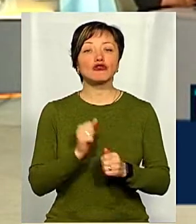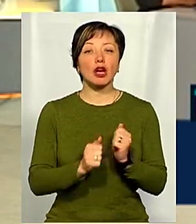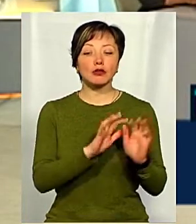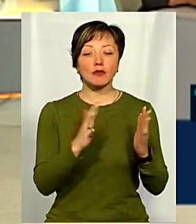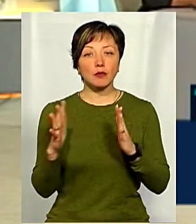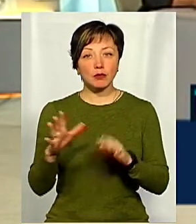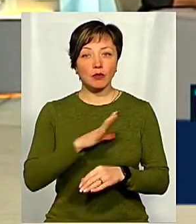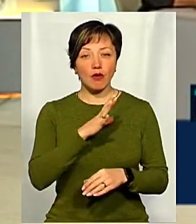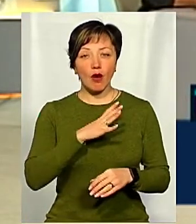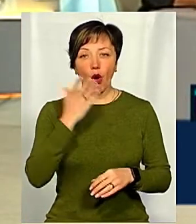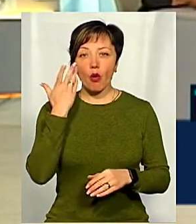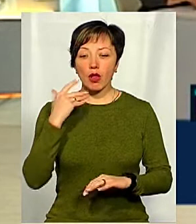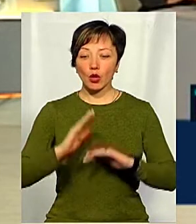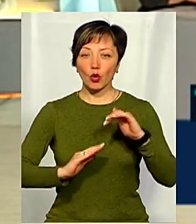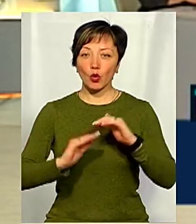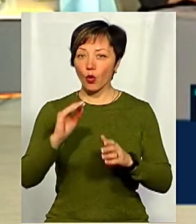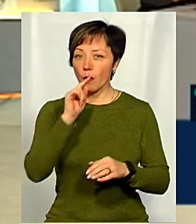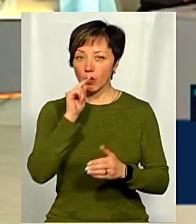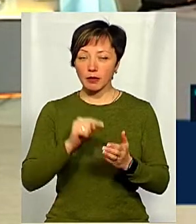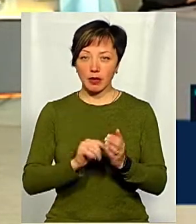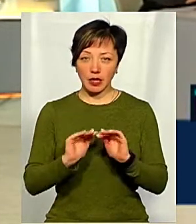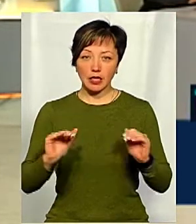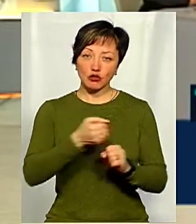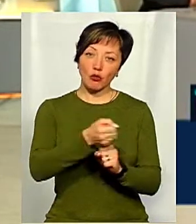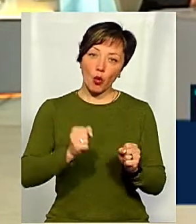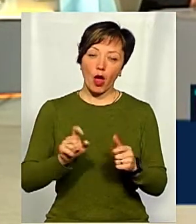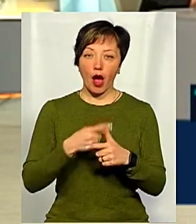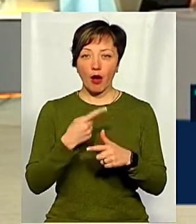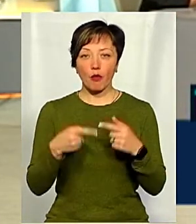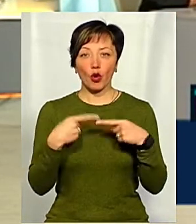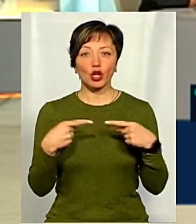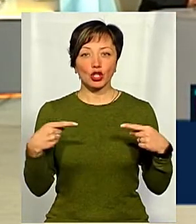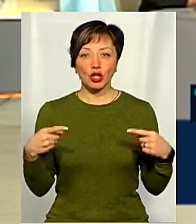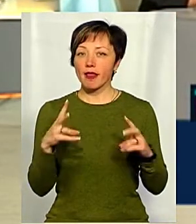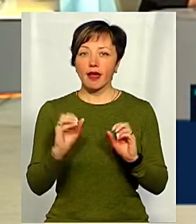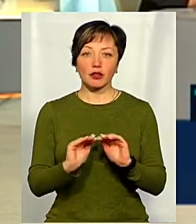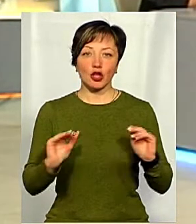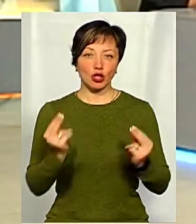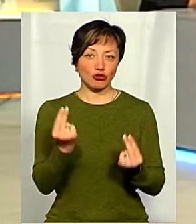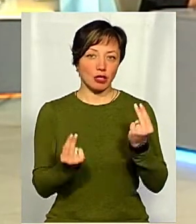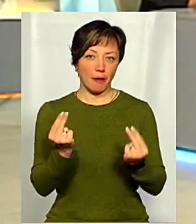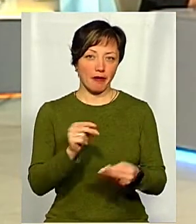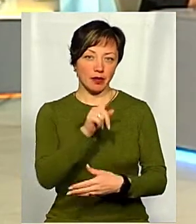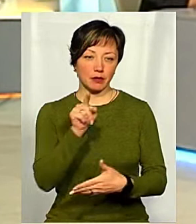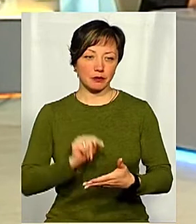трапляються випадки, коли до рук неповнолітніх потрапляє зброя або інші недитячі забавки?